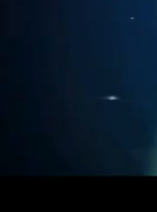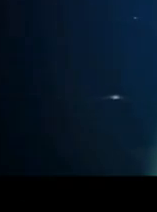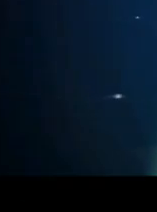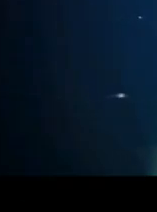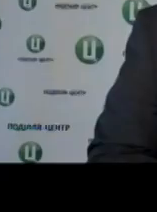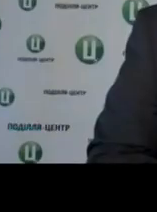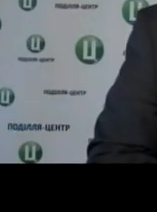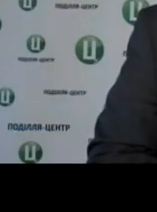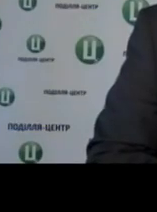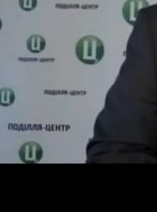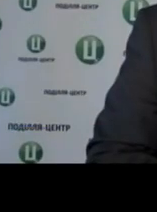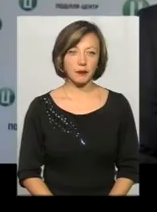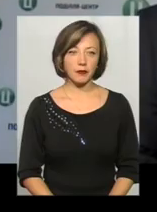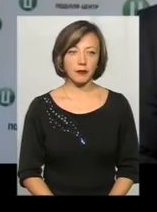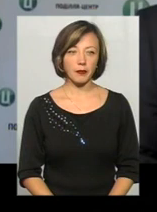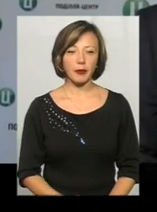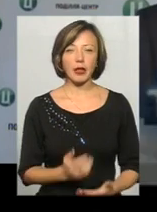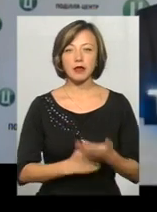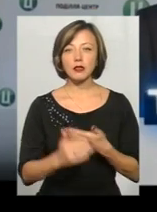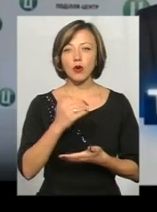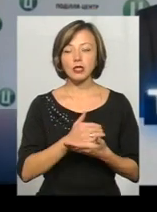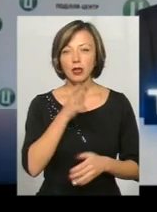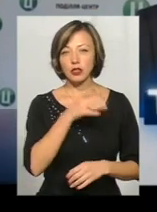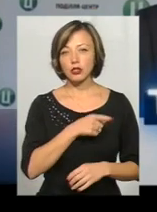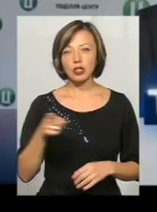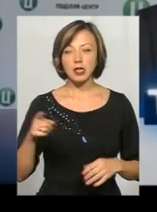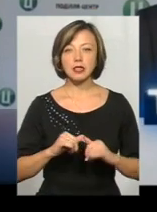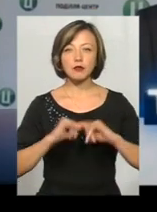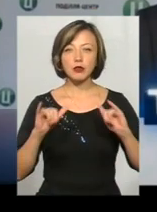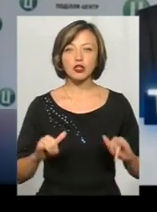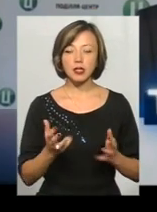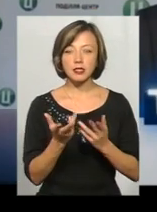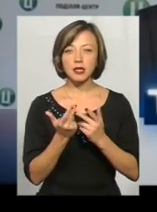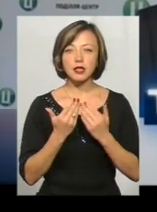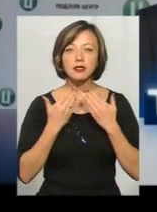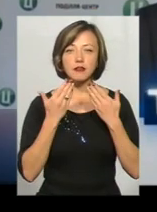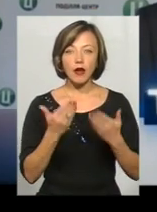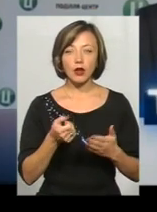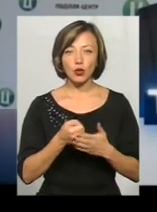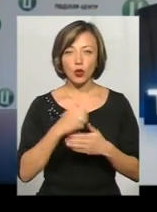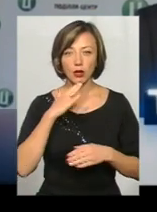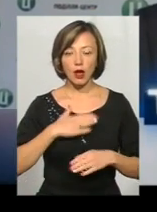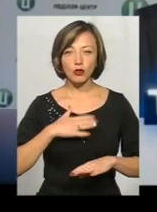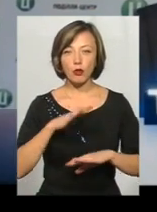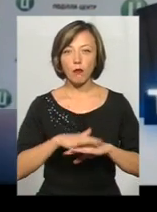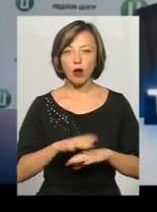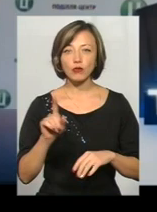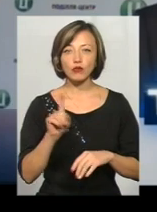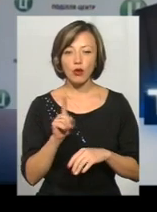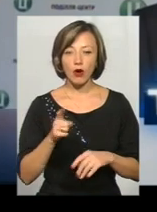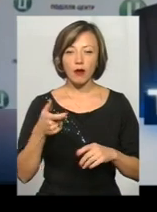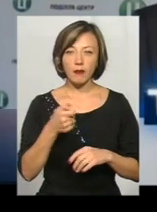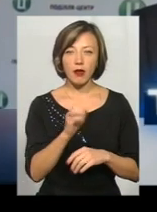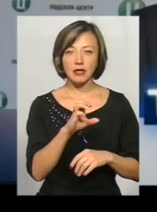За останній час збільшилася кількість звернень відділення банку про те, що приходять різні